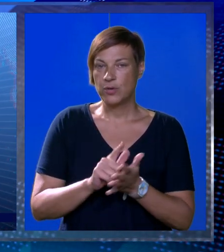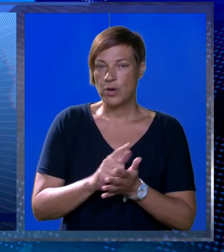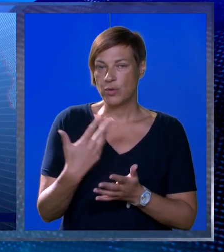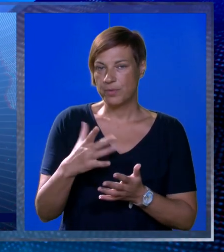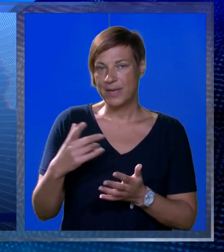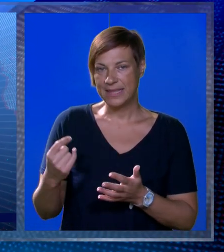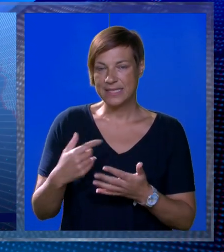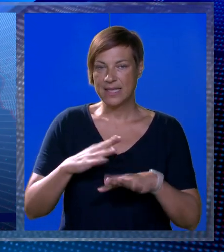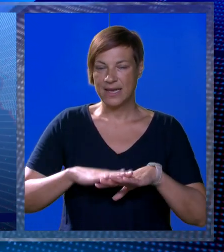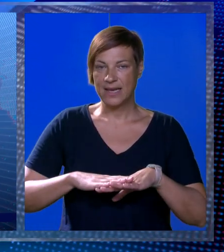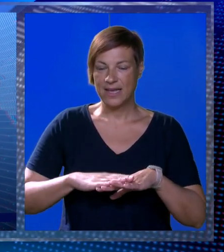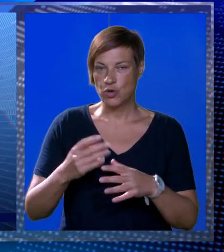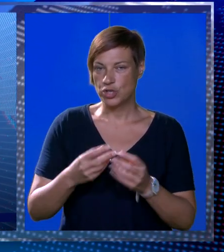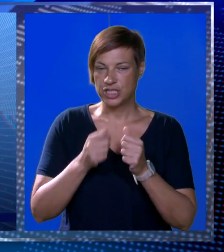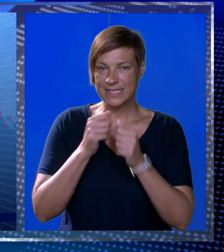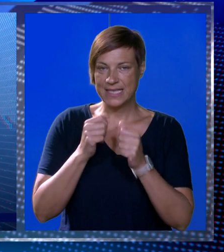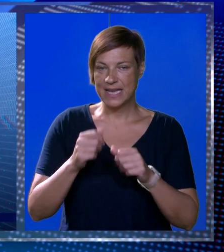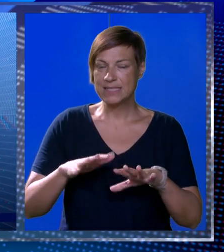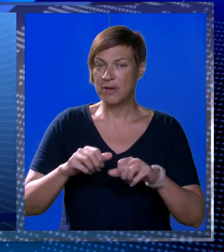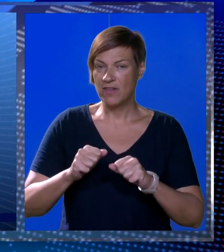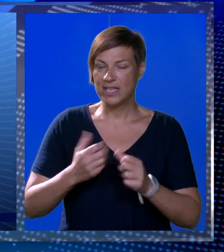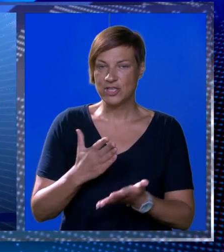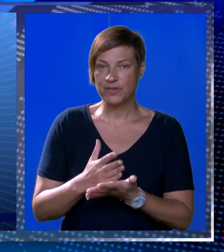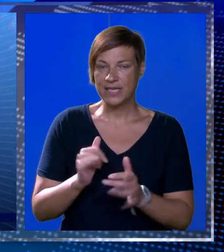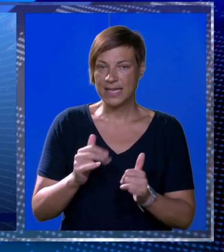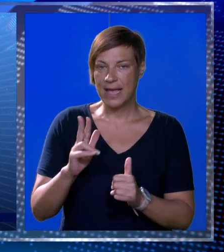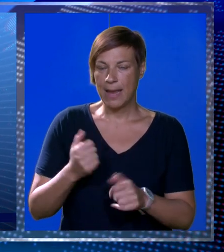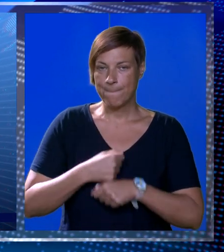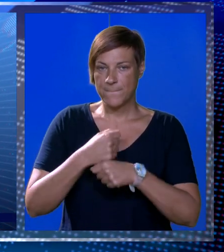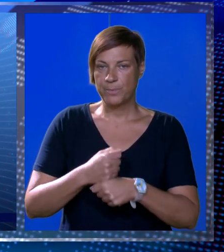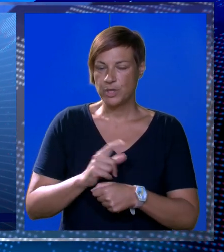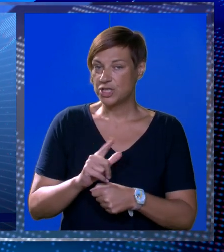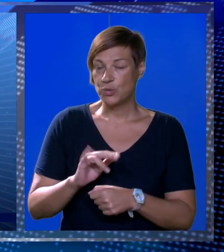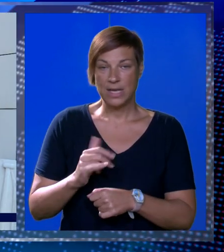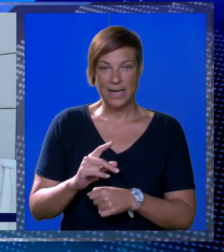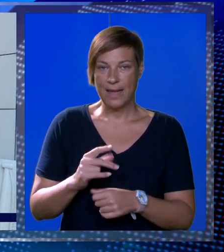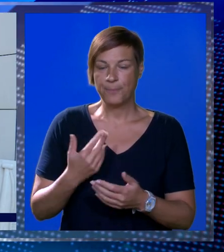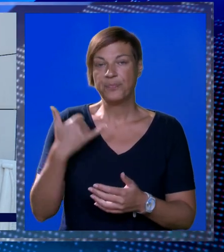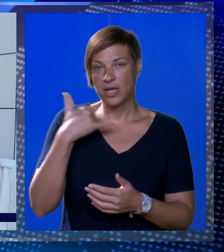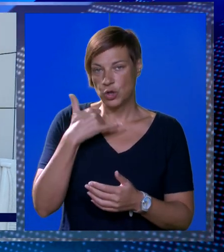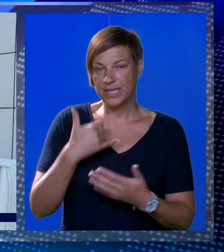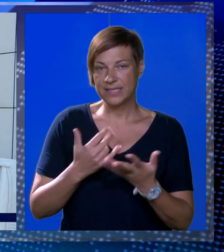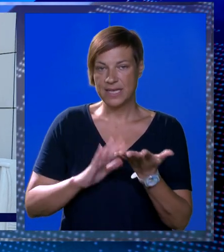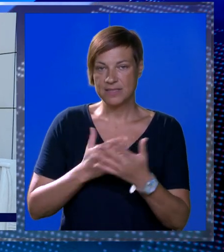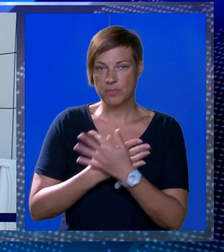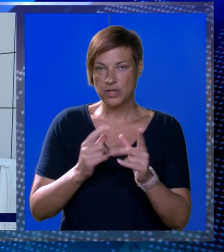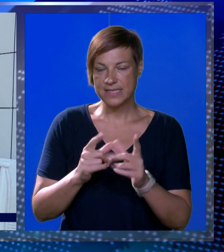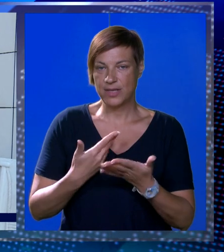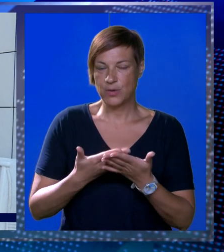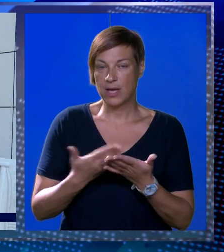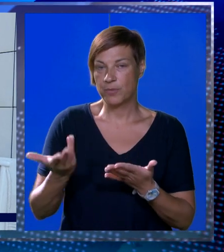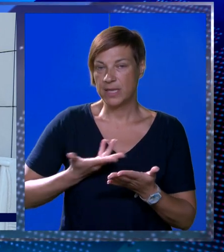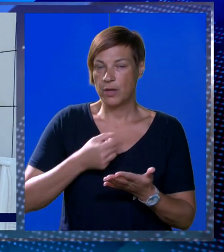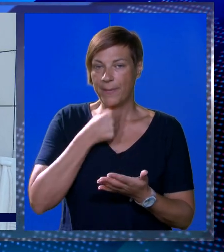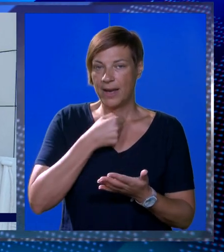15 dana i na kojom će se raspravljati u ovladajućom većini i da li on više ima podršku ili nema. Kontaktirali smo i Vlaha Mozaru